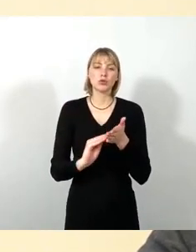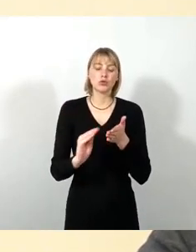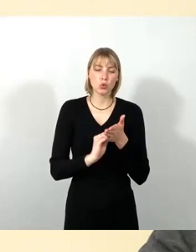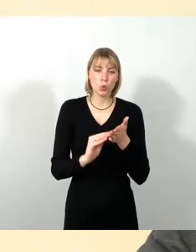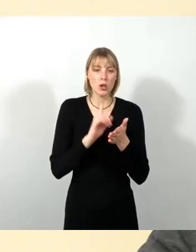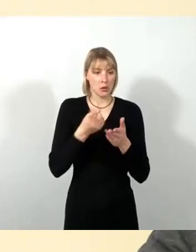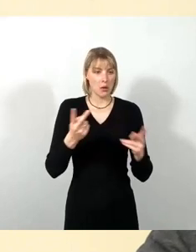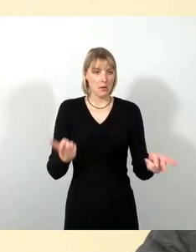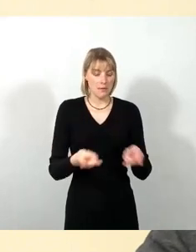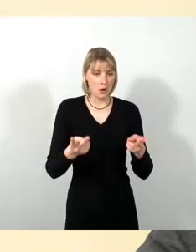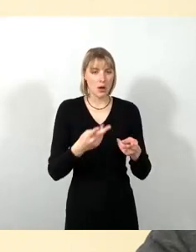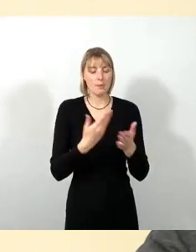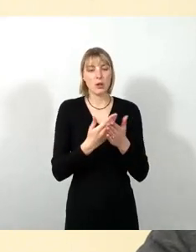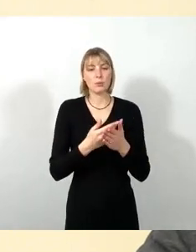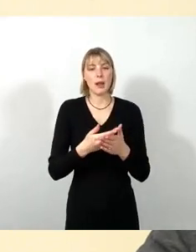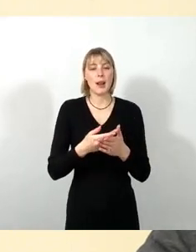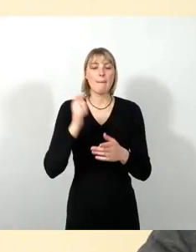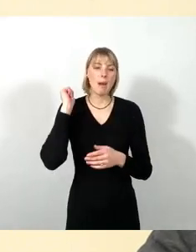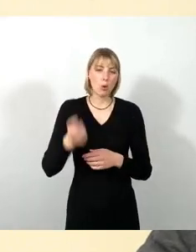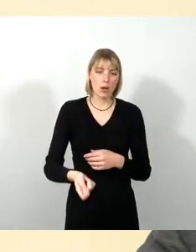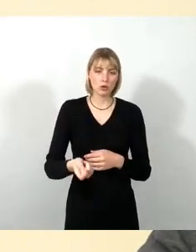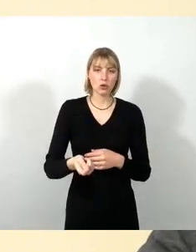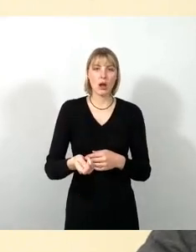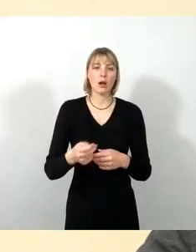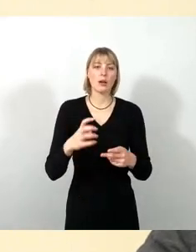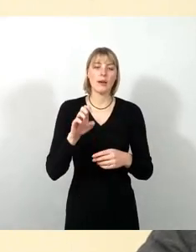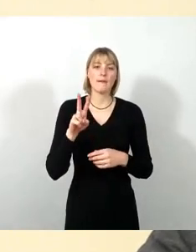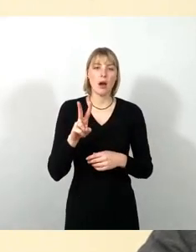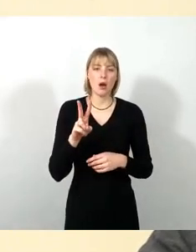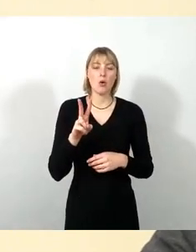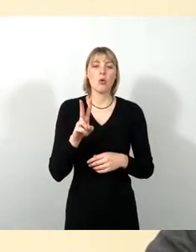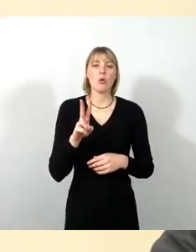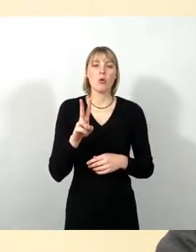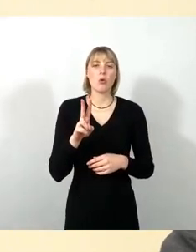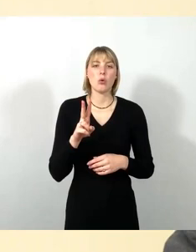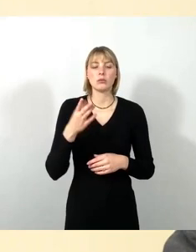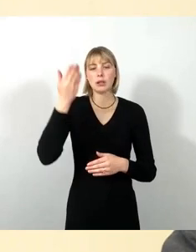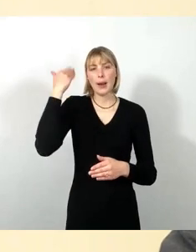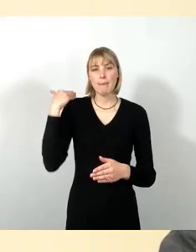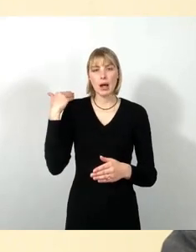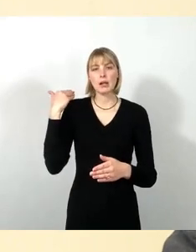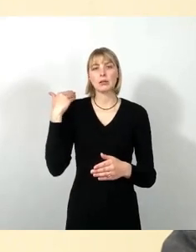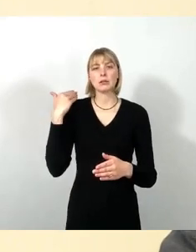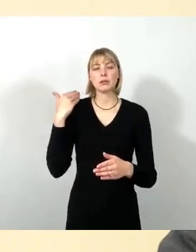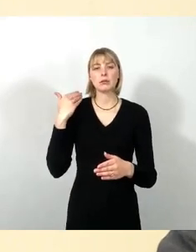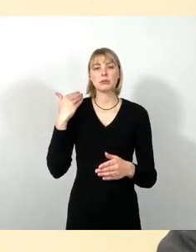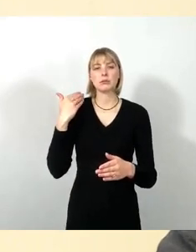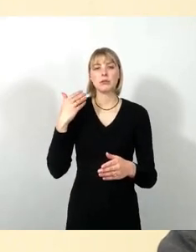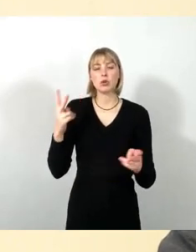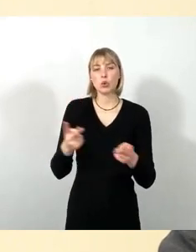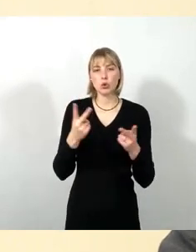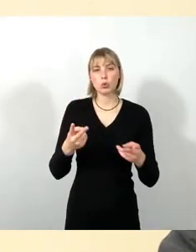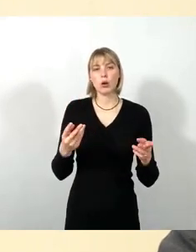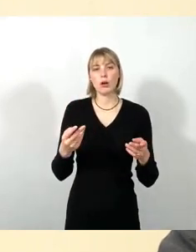Paukenschlag e.V. und das Goldene Lamm e.V., haben in der Vergangenheit keinen Antrag in der kommunalen Kulturförderung gestellt